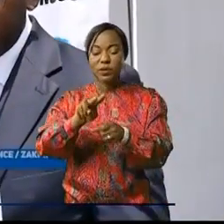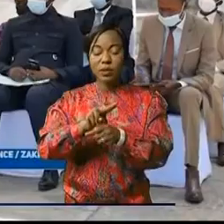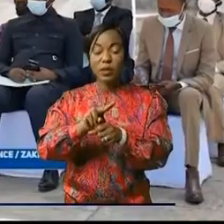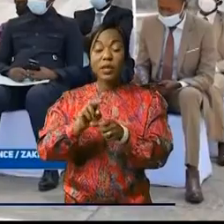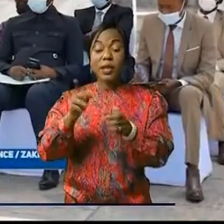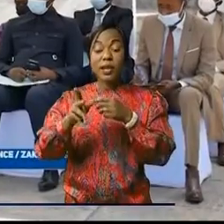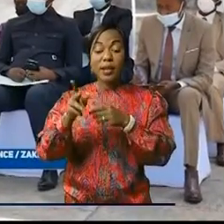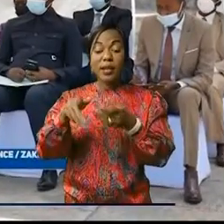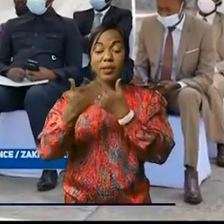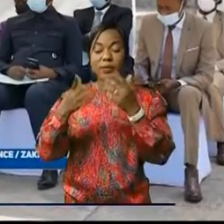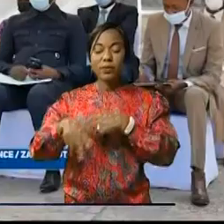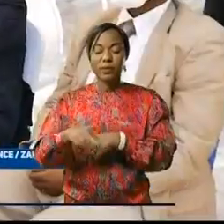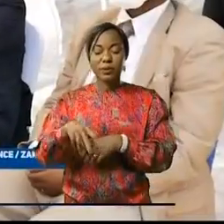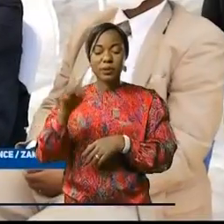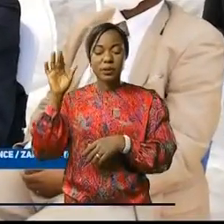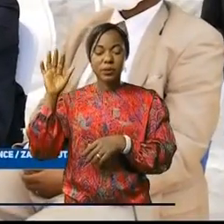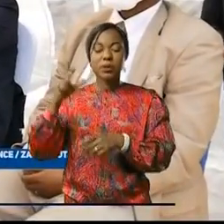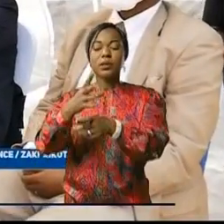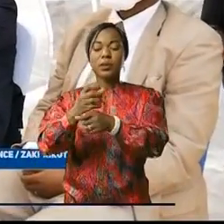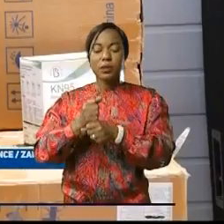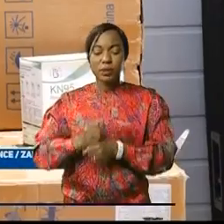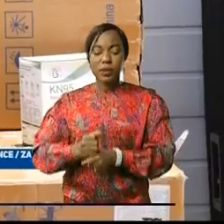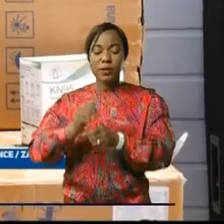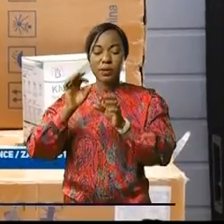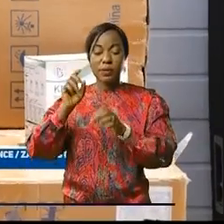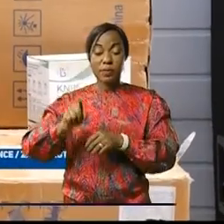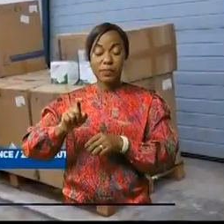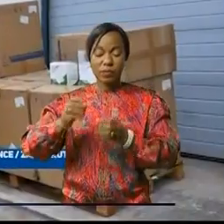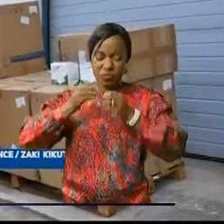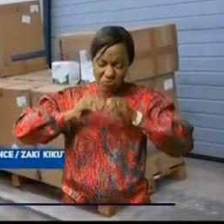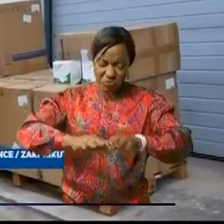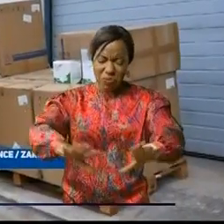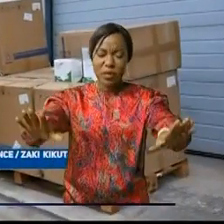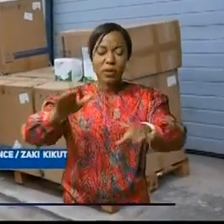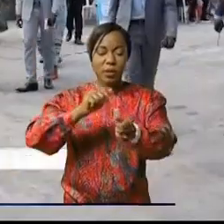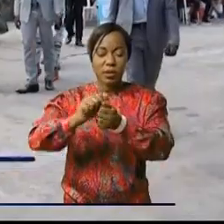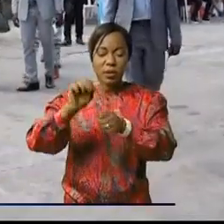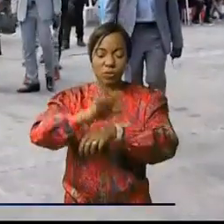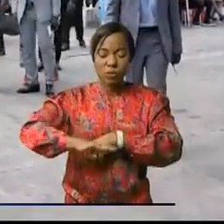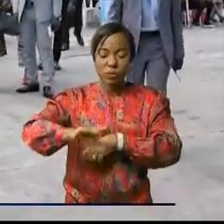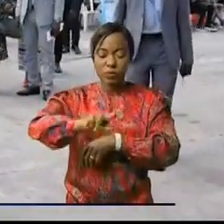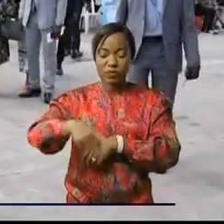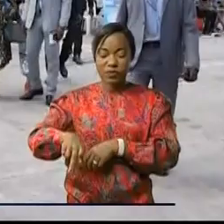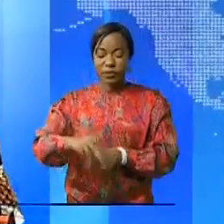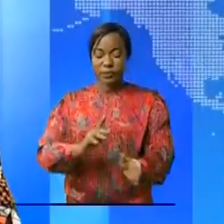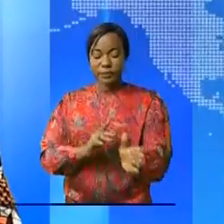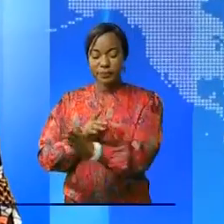Kinshasa est la première bénéficiaire de ce don qui va s'étendre très bientôt sur toute l'étendue du pays.